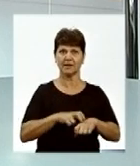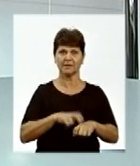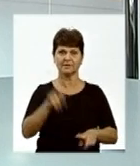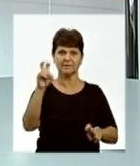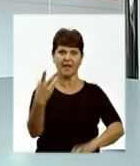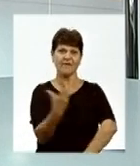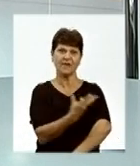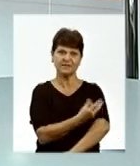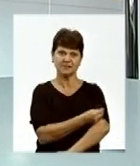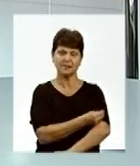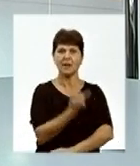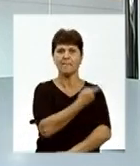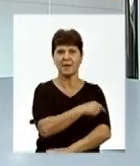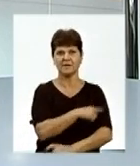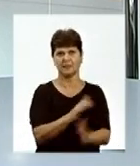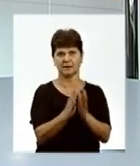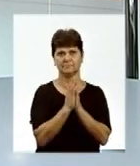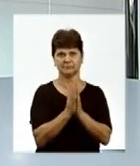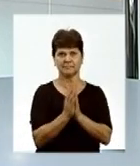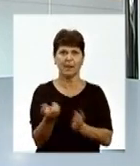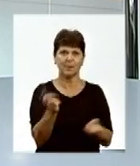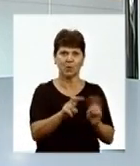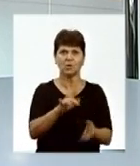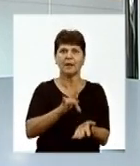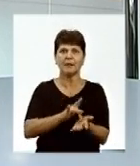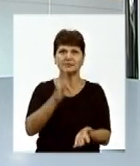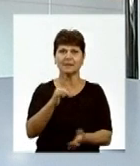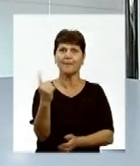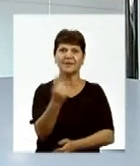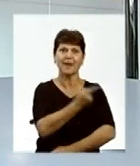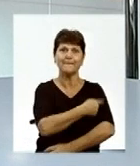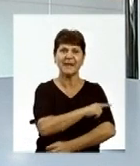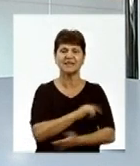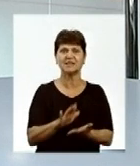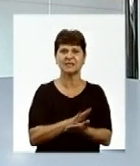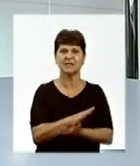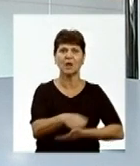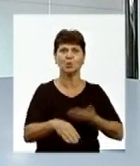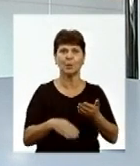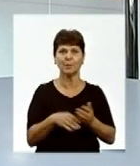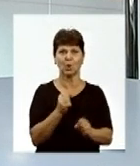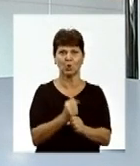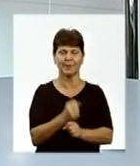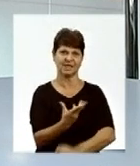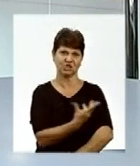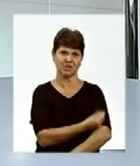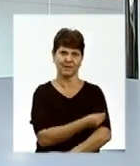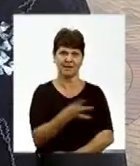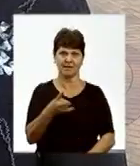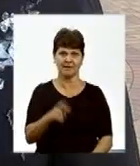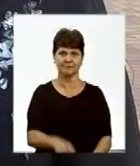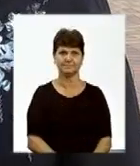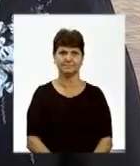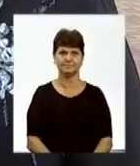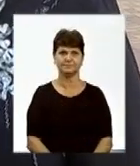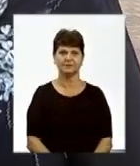вакцинацію. Тому медики закликають людей приходити до центрів первинної медико-санітарної допомоги і робити щеплення. На